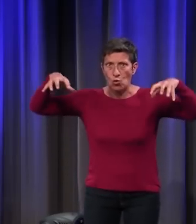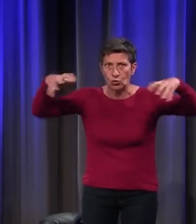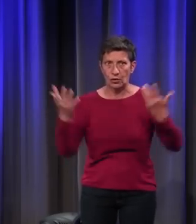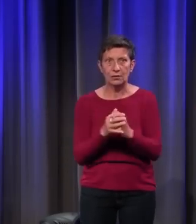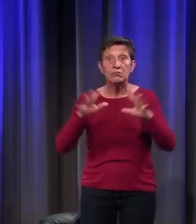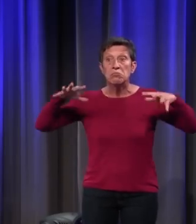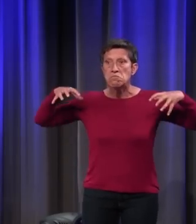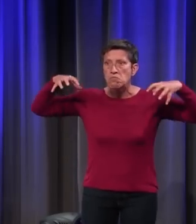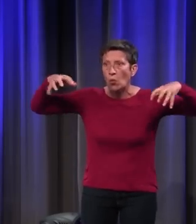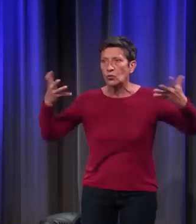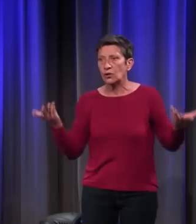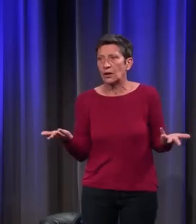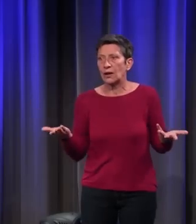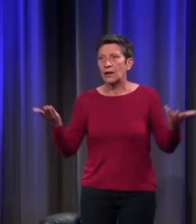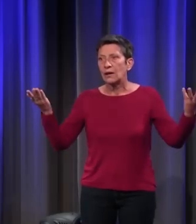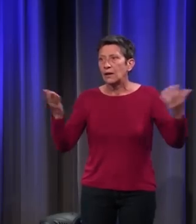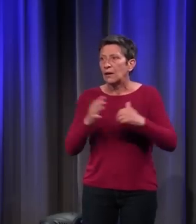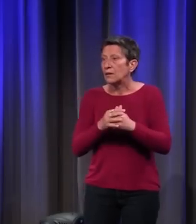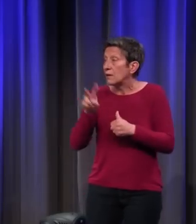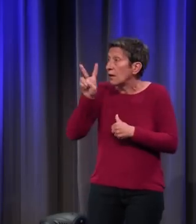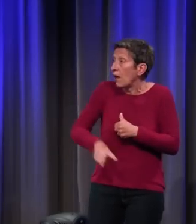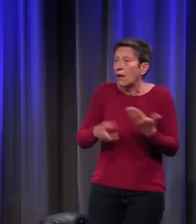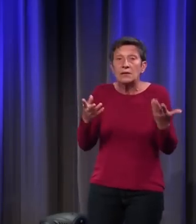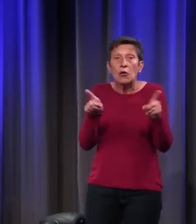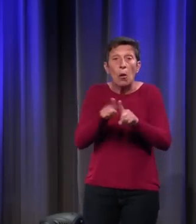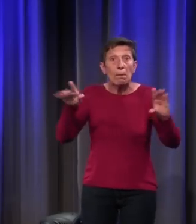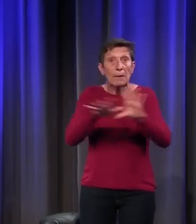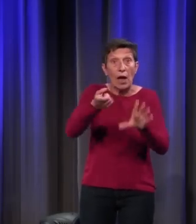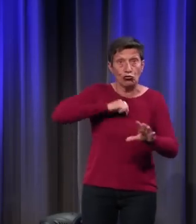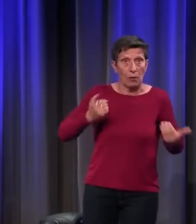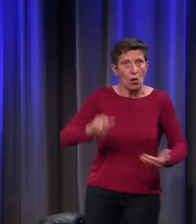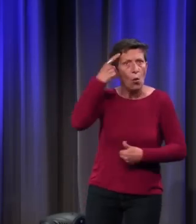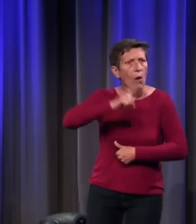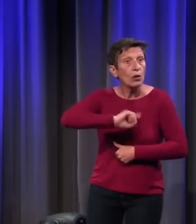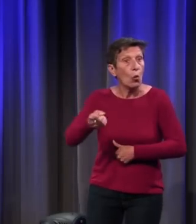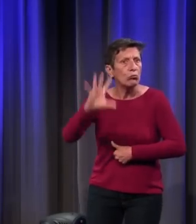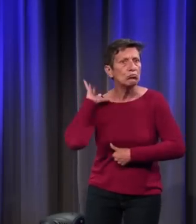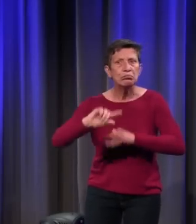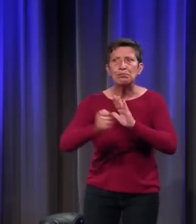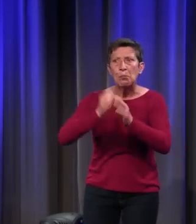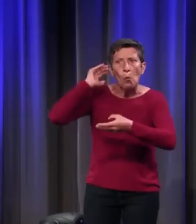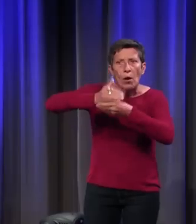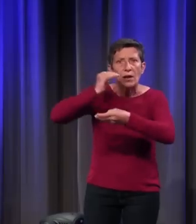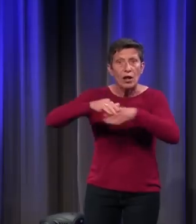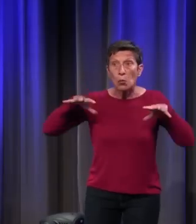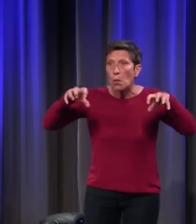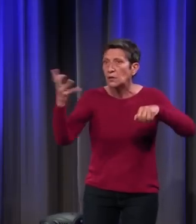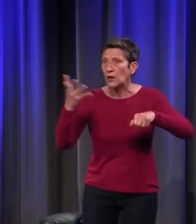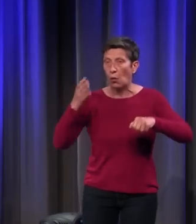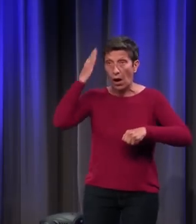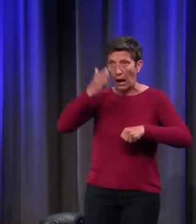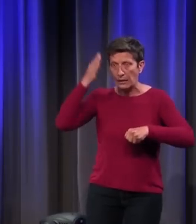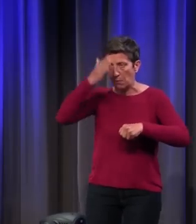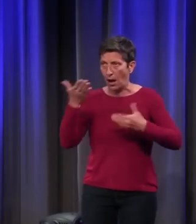Les monstres, monstres, ce n'est pas ce que l'on croit. Un monstre, Moyen Âge, c'est un animal qui est à